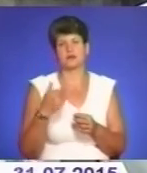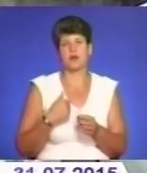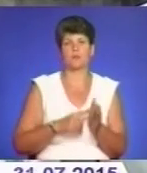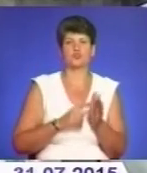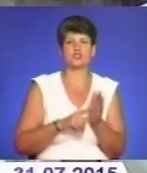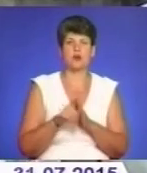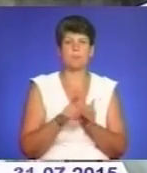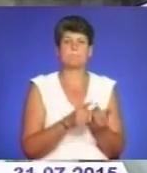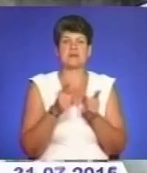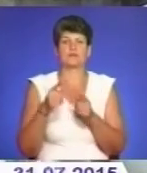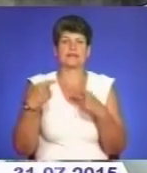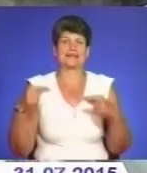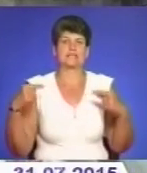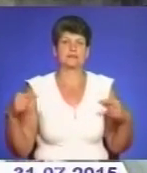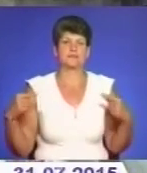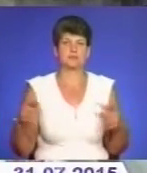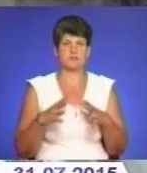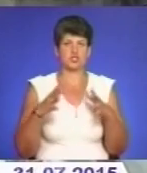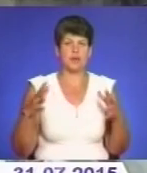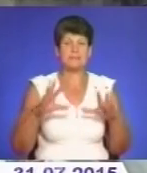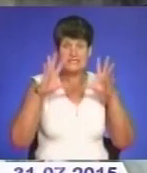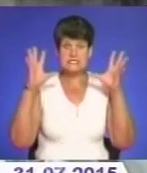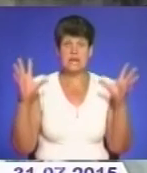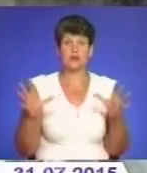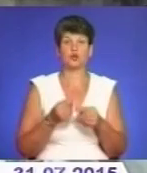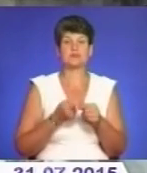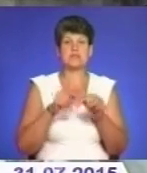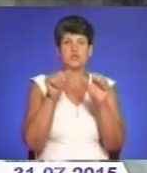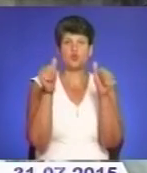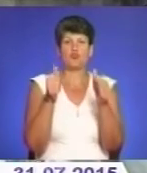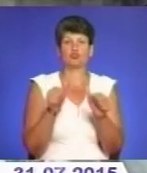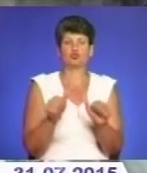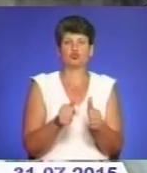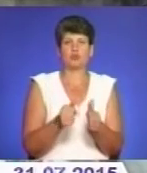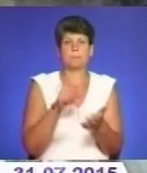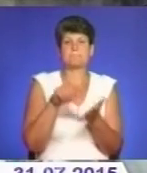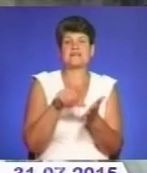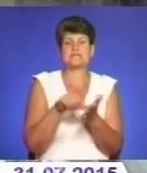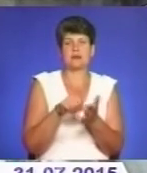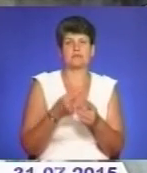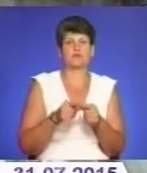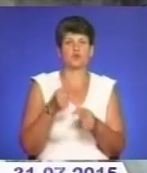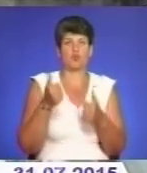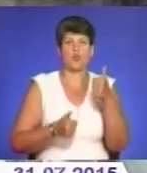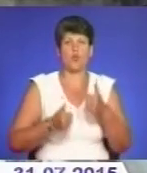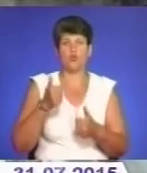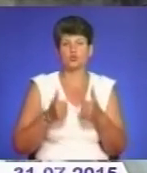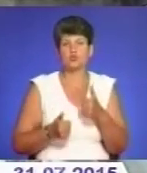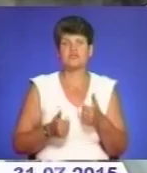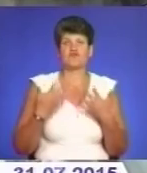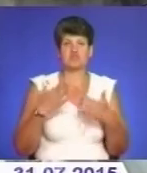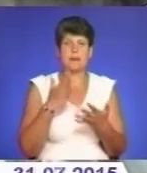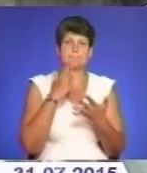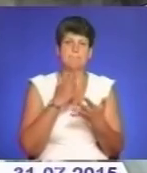переходити на більший-більший масштаб. Ну і загалом оця скульптура, скажімо, представлена в цьому конкурсі моя, вона вже мала